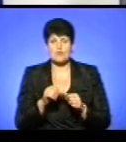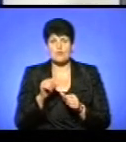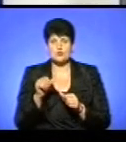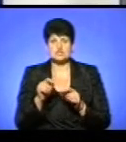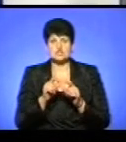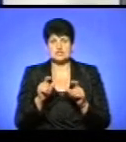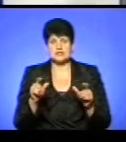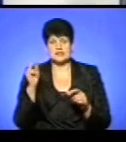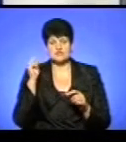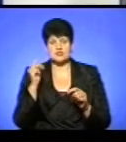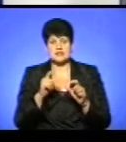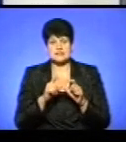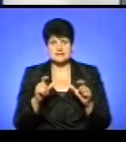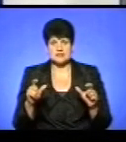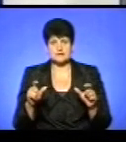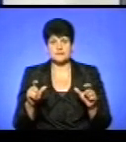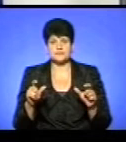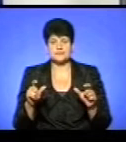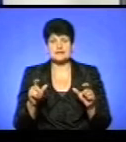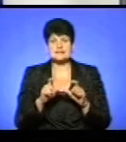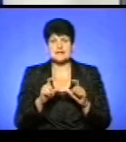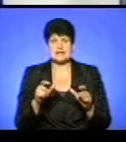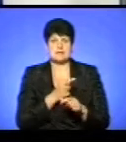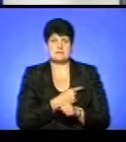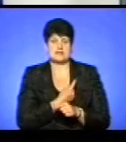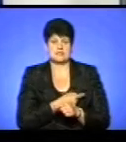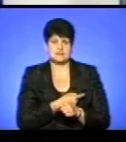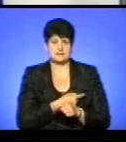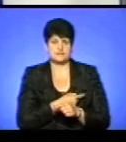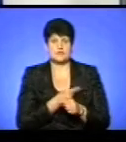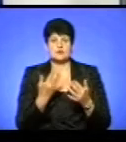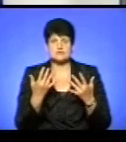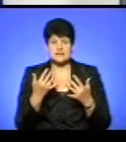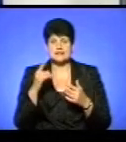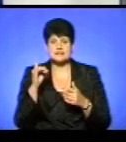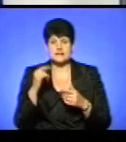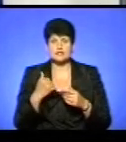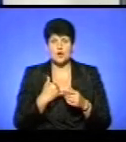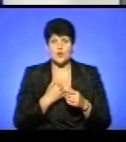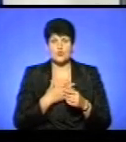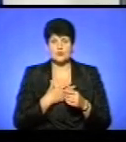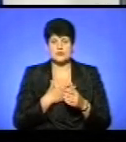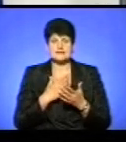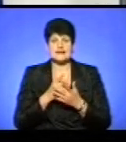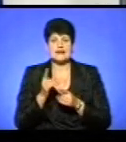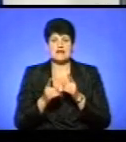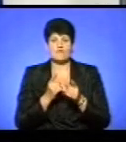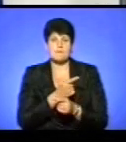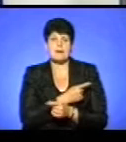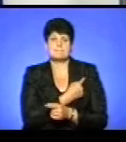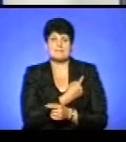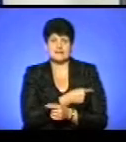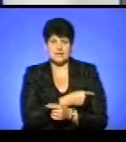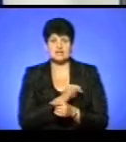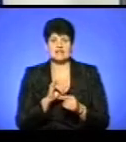навчальні заклади, дошкільні навчальні заклади, заклади медицини. Оскільки, знаєте, в нас триває реформа медична, і, в